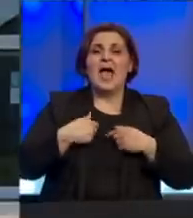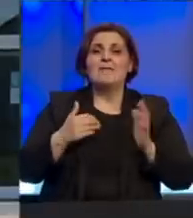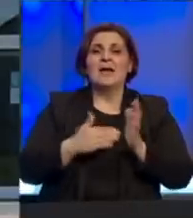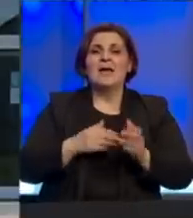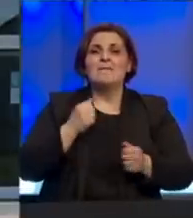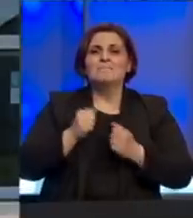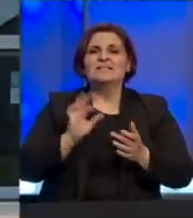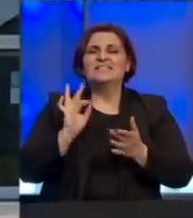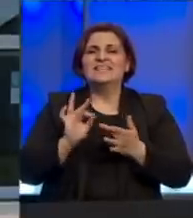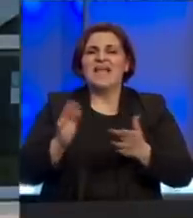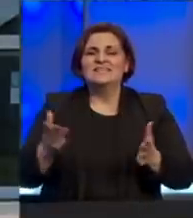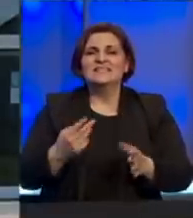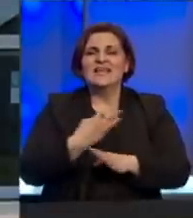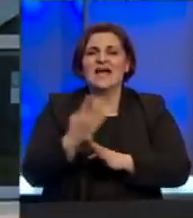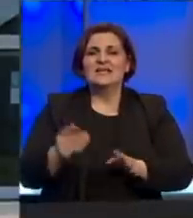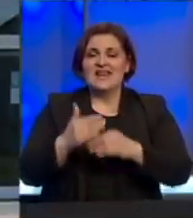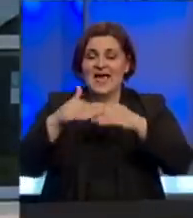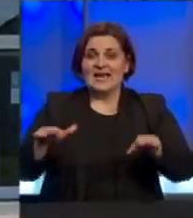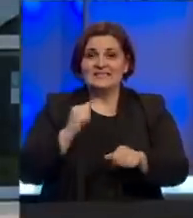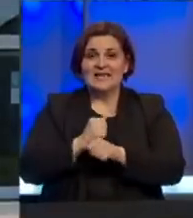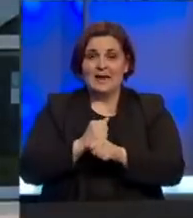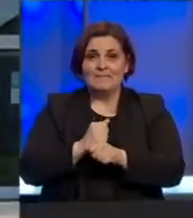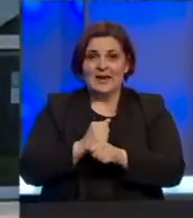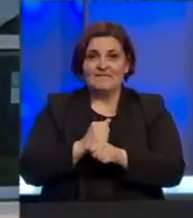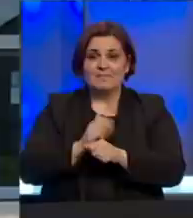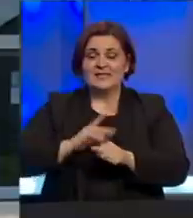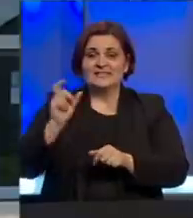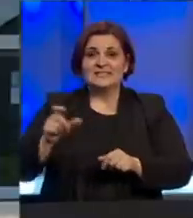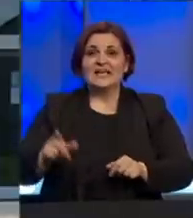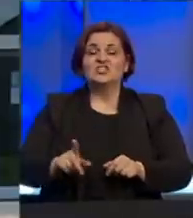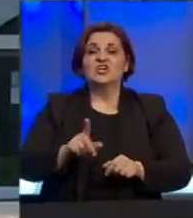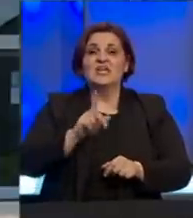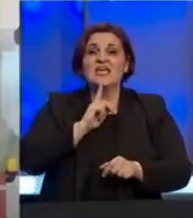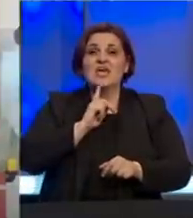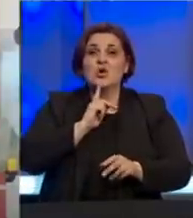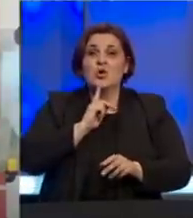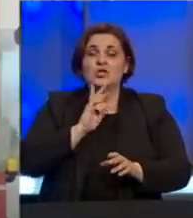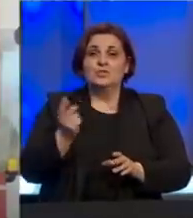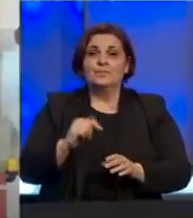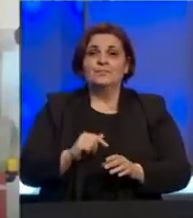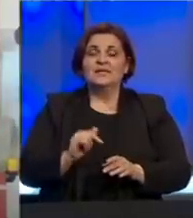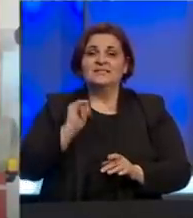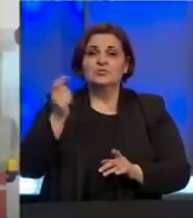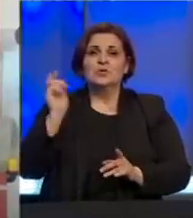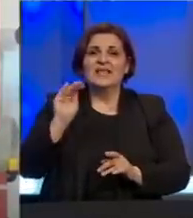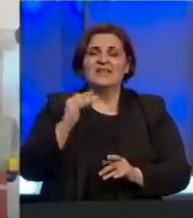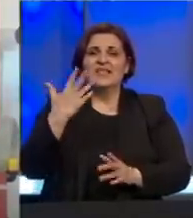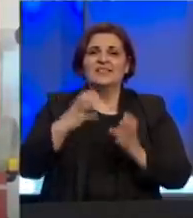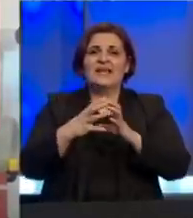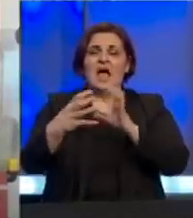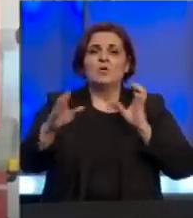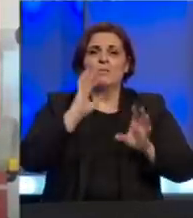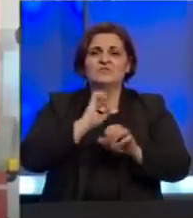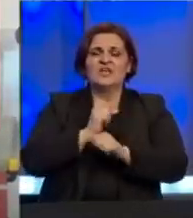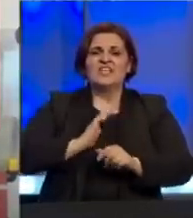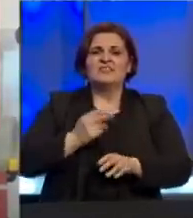brzi test na COVID na granici da napravimo za građane koji su suspektni. Za sutra je najavljen dolazak tri autobuse BH